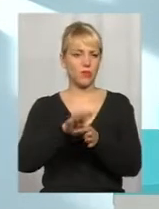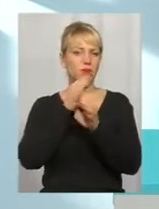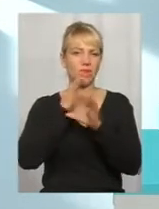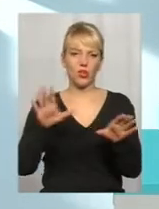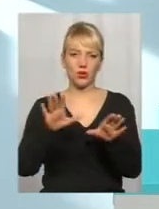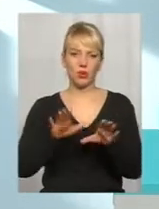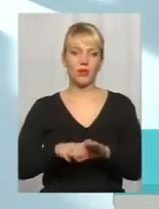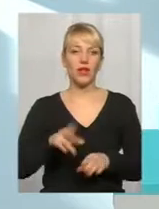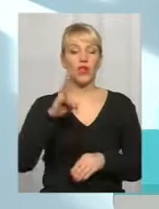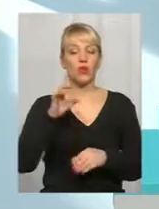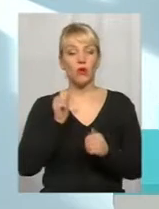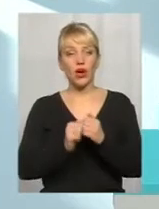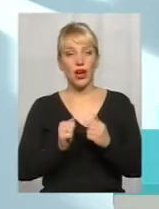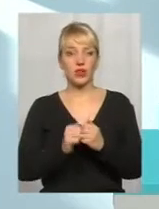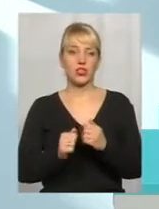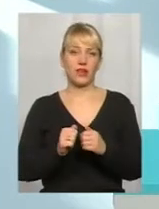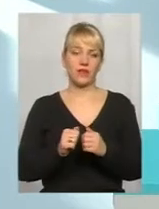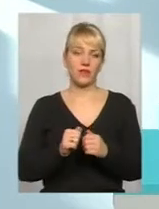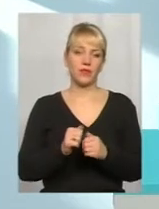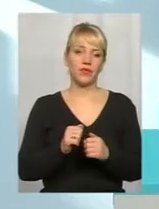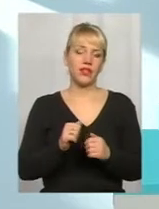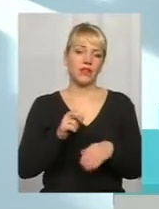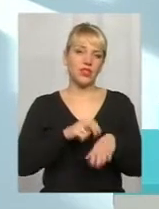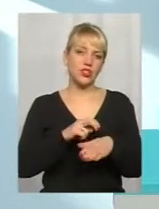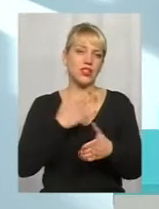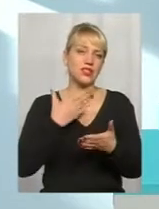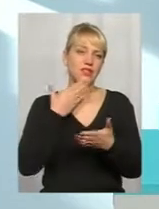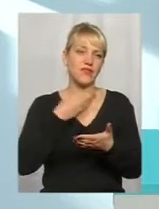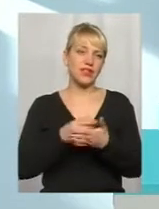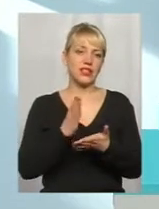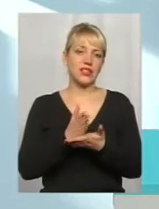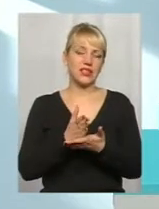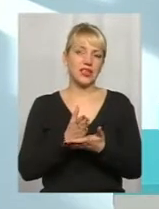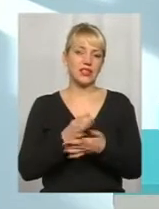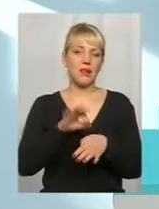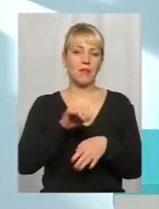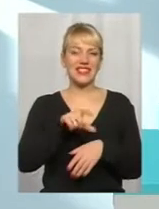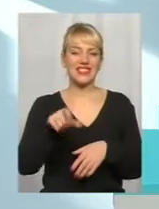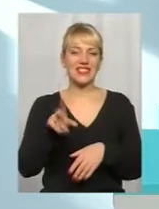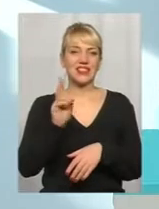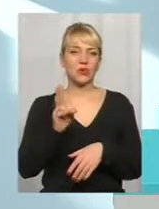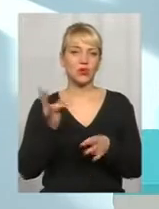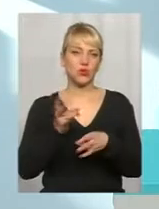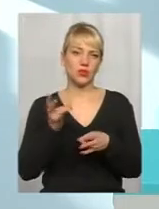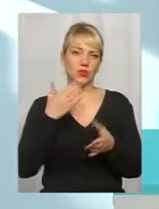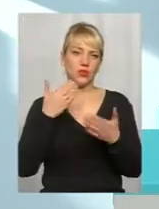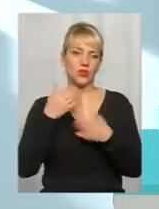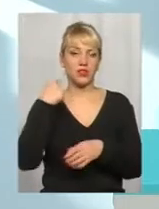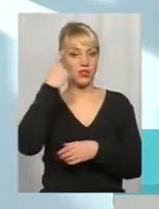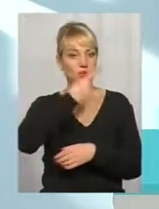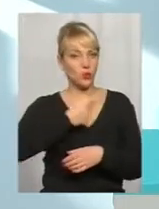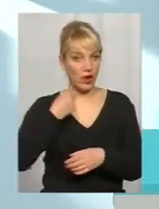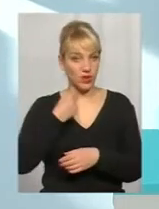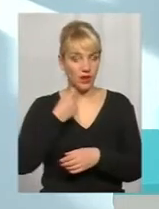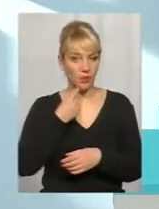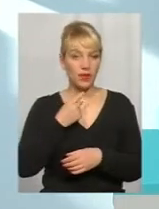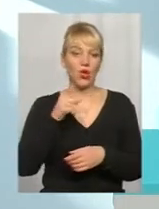розкладі. Але у кожного кліниціста є свої, скажімо так, пацієнти, к котрим треба підходити індивідуальні. То